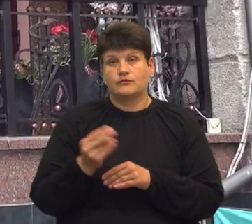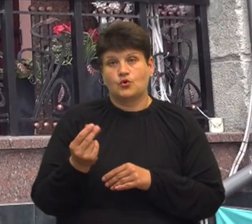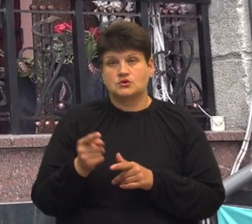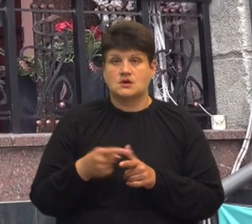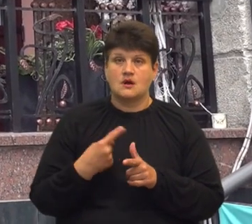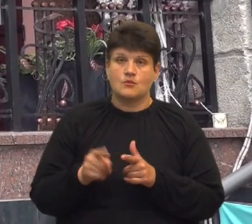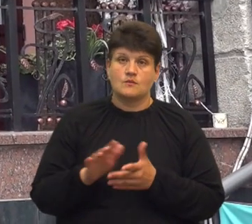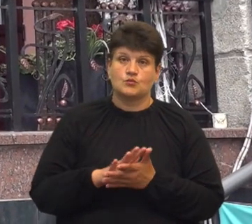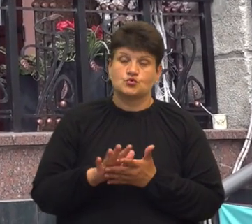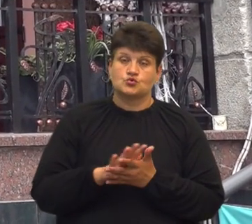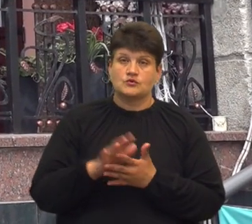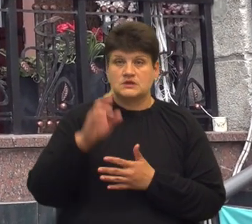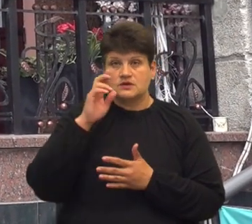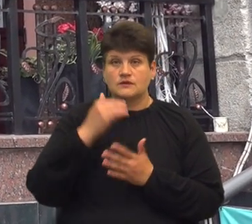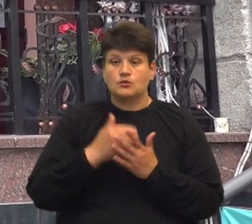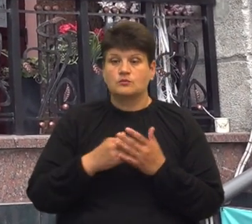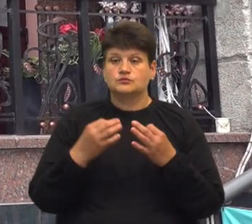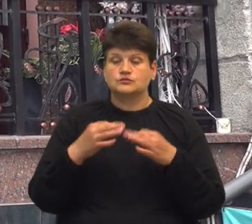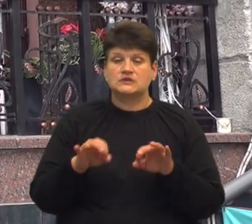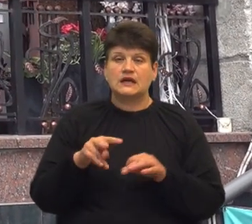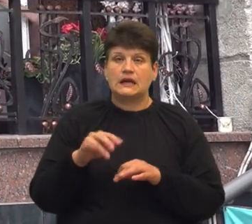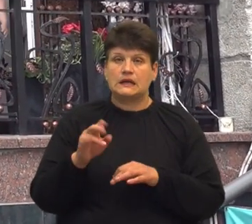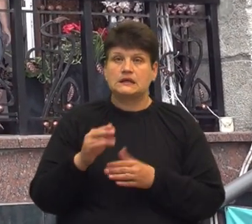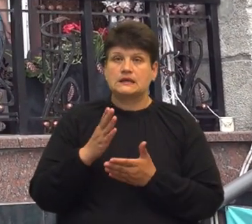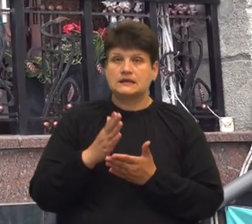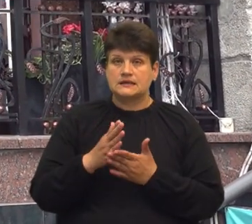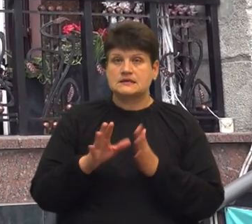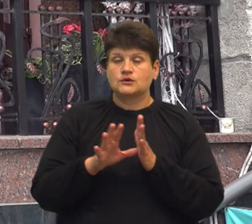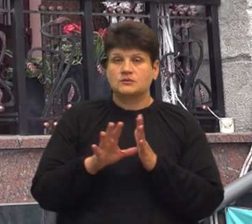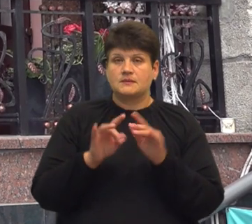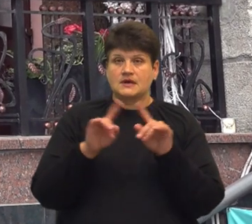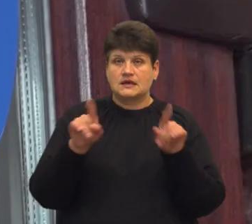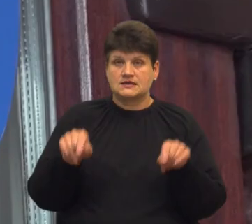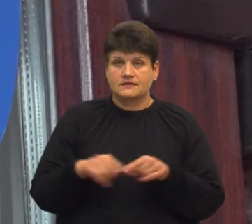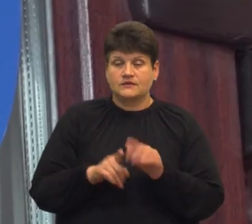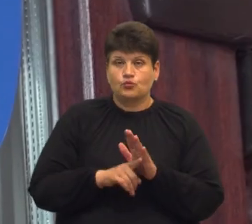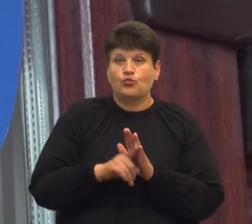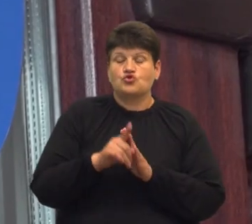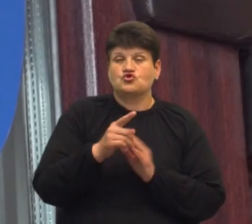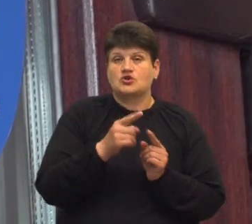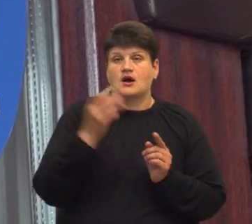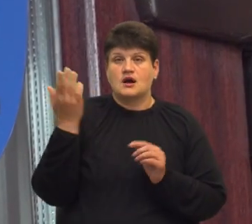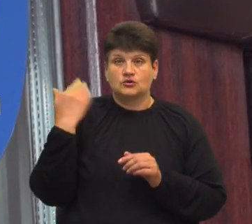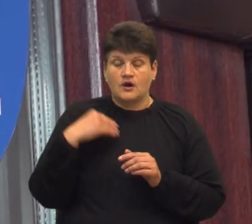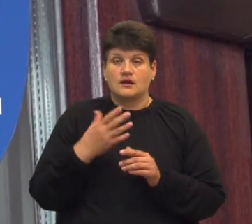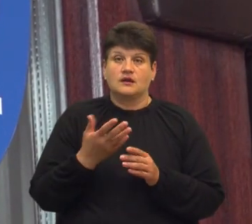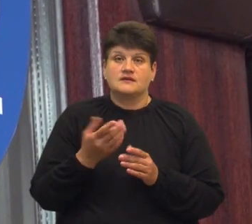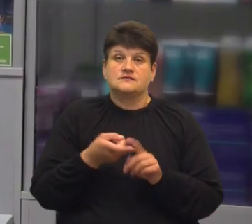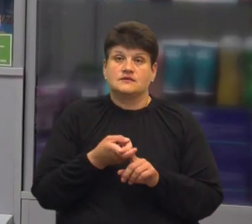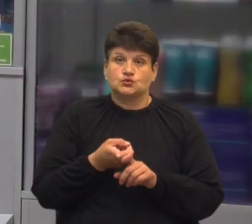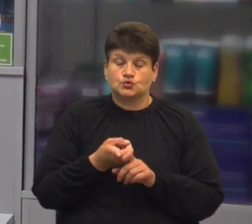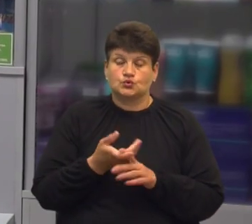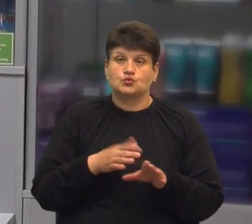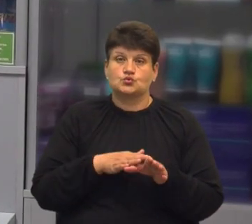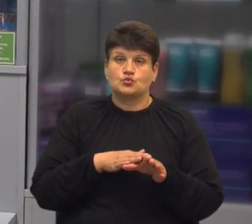Державна програма доступні ліки діяла з електронними рецептами від початку, але після повномасштабного вторгнення Росії дозволяли використовувати